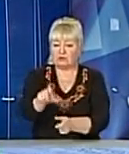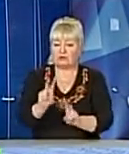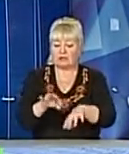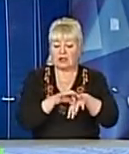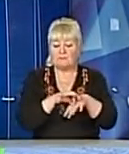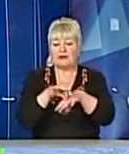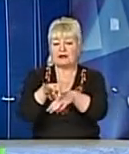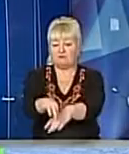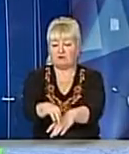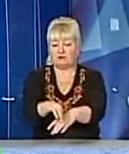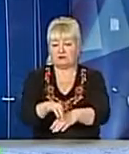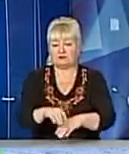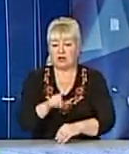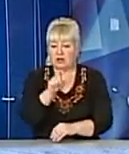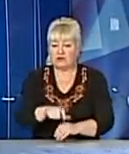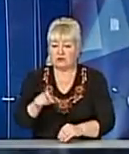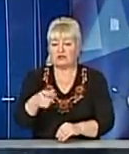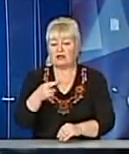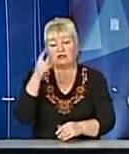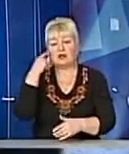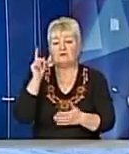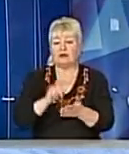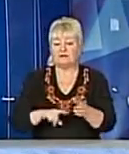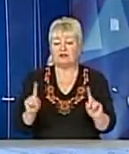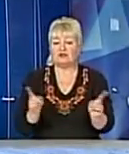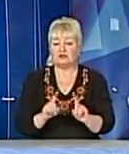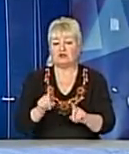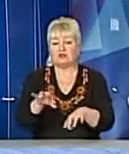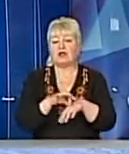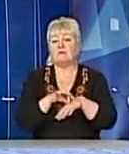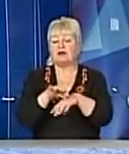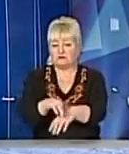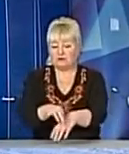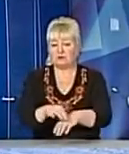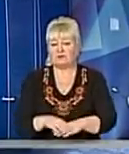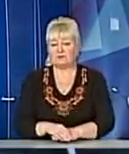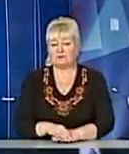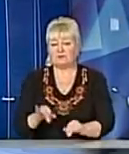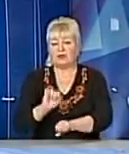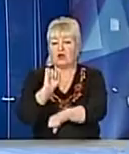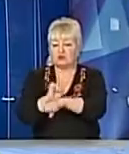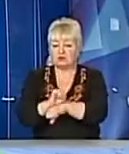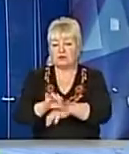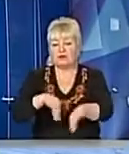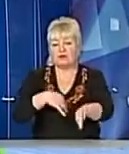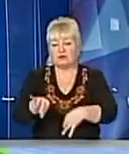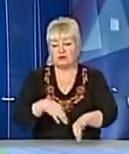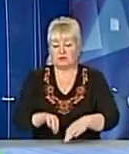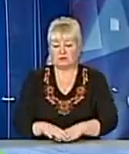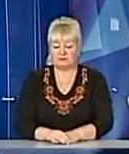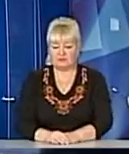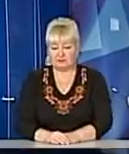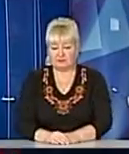дітей Я впевнений, що їх переведуть і зупинять рух, коли вони будуть переходити через